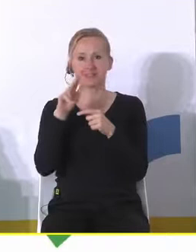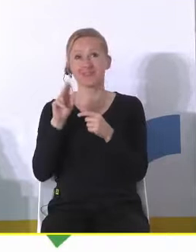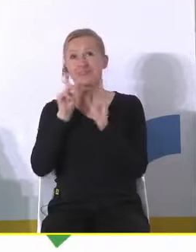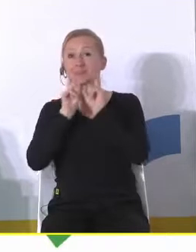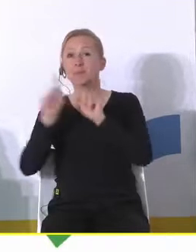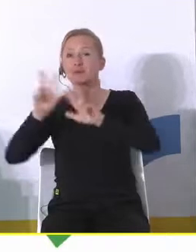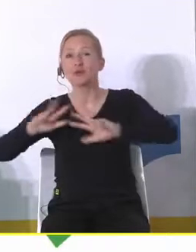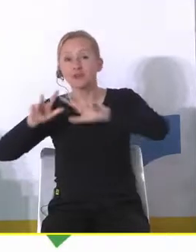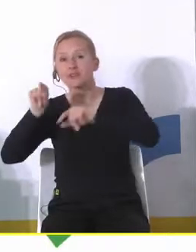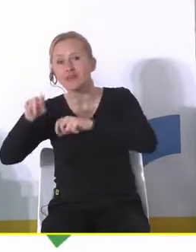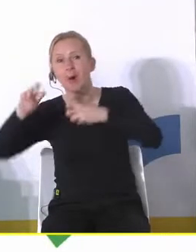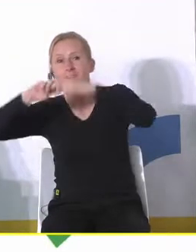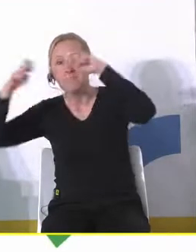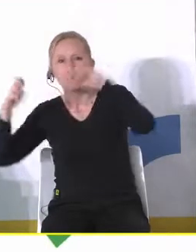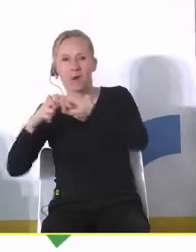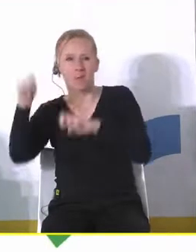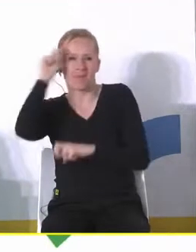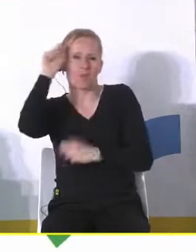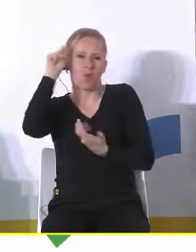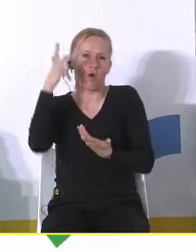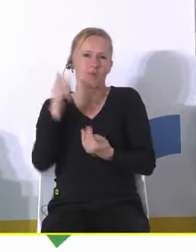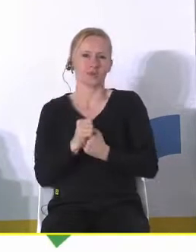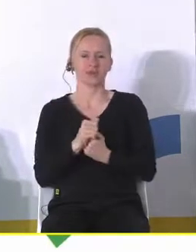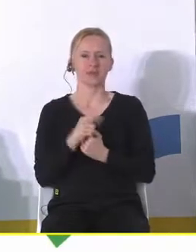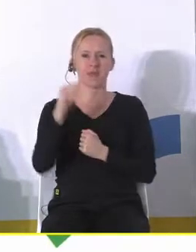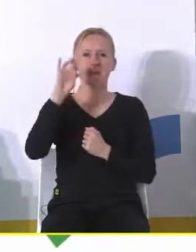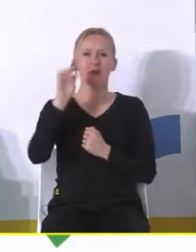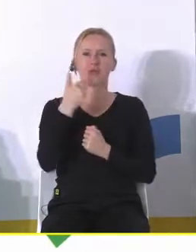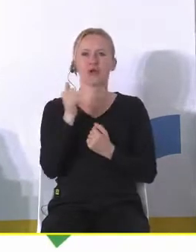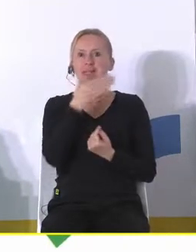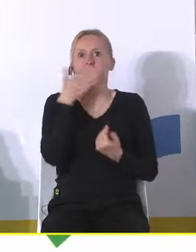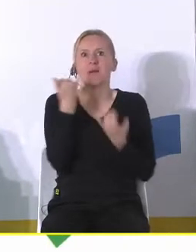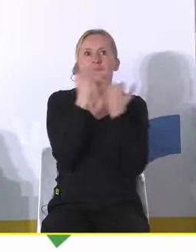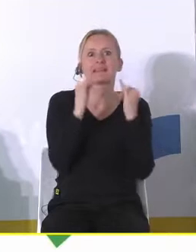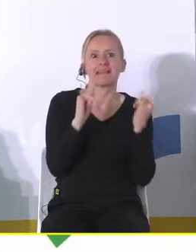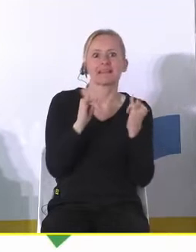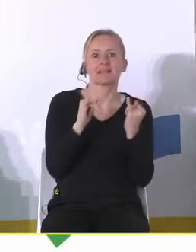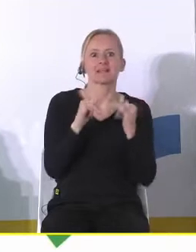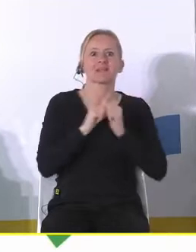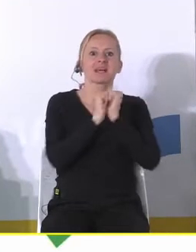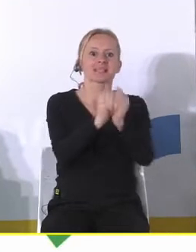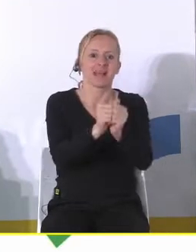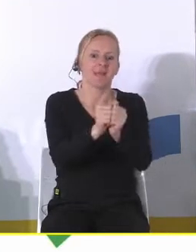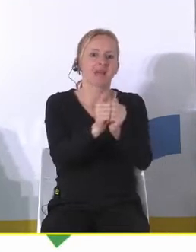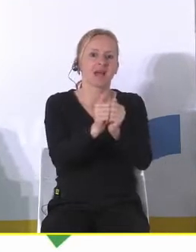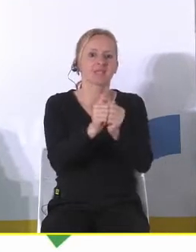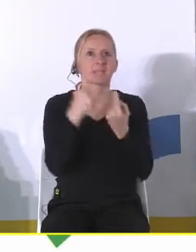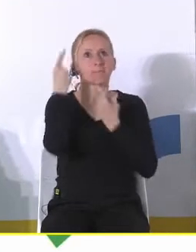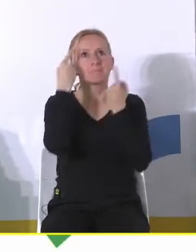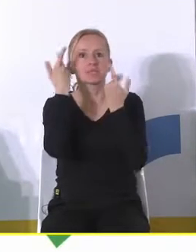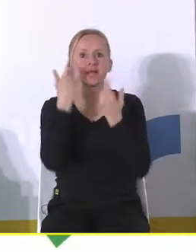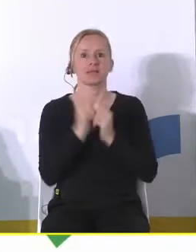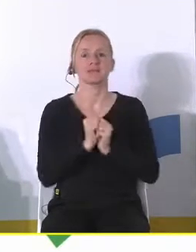jako generalnie kłopot patologia z którą tutaj się mocujemy no i nie mamy innych że tak powiem zadań ani skojarzeń